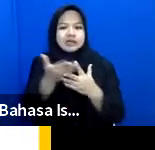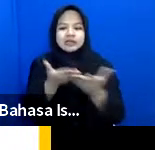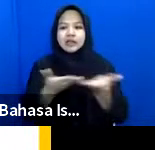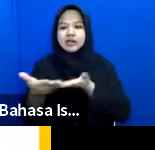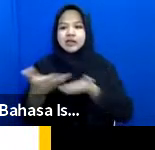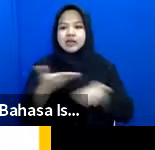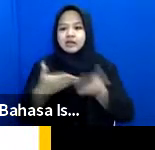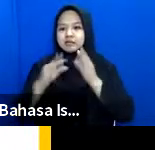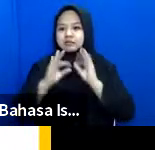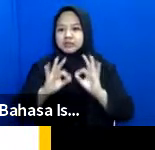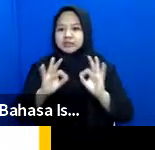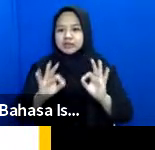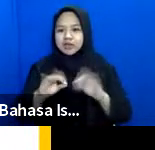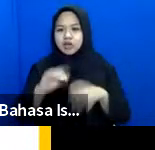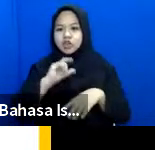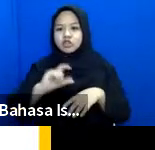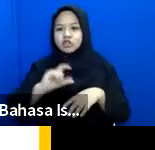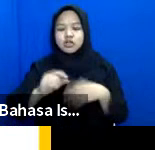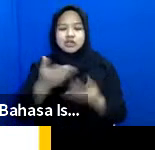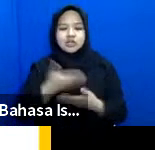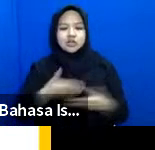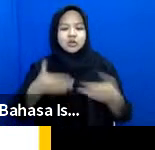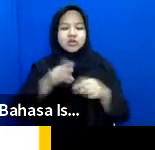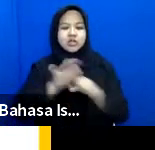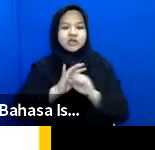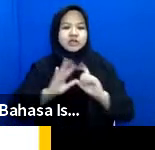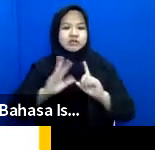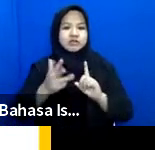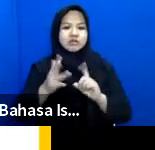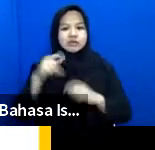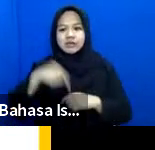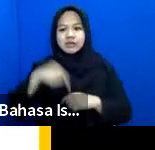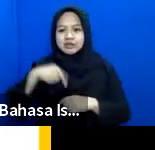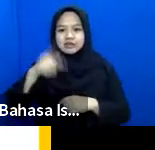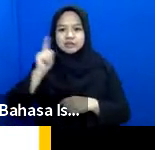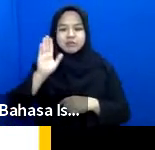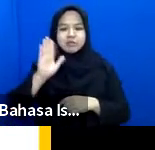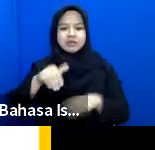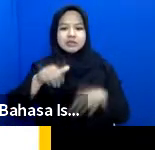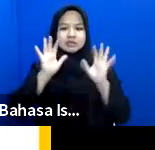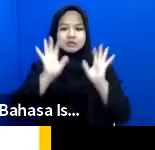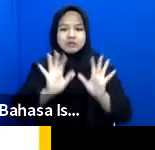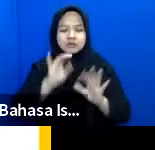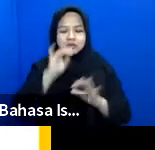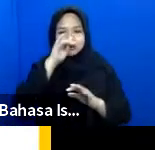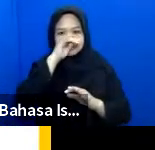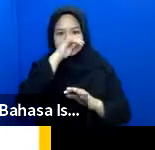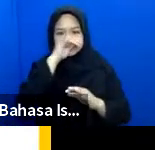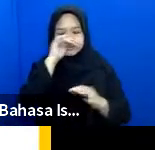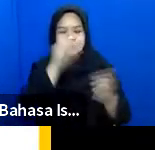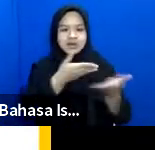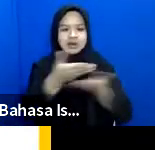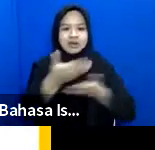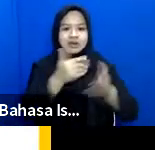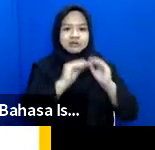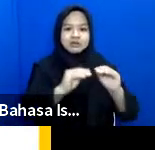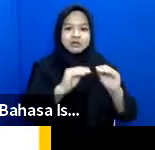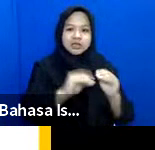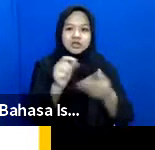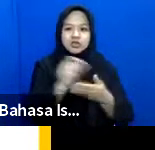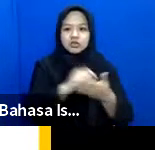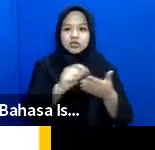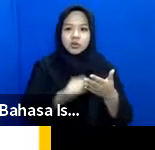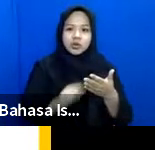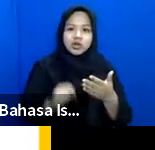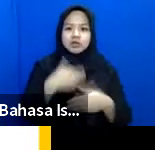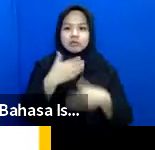pendidikan contohnya dalam situasi COVID-19 saat ini karena masih banyak layanan pendidikan sekolah-sekolah